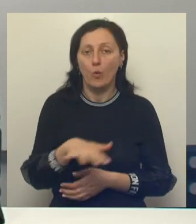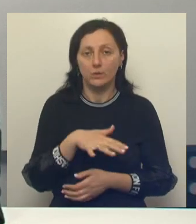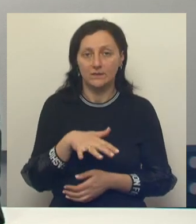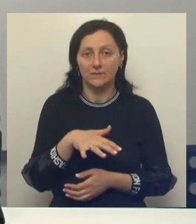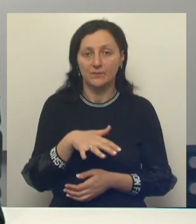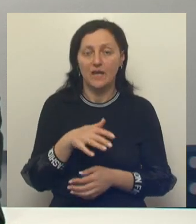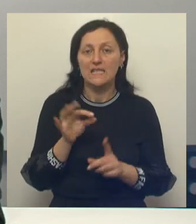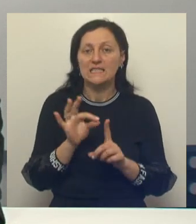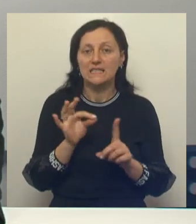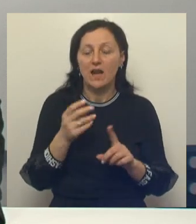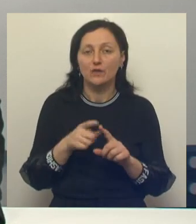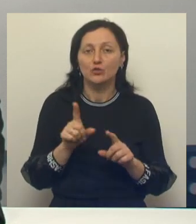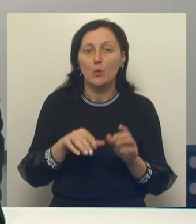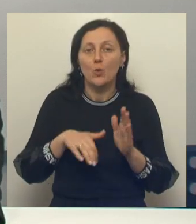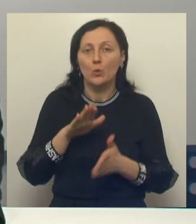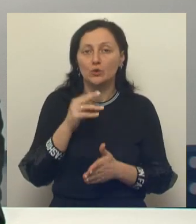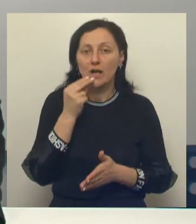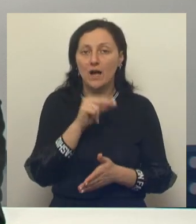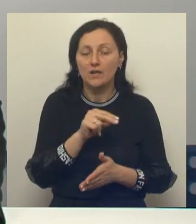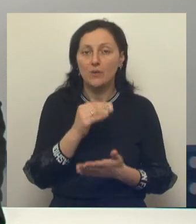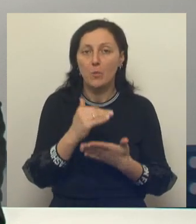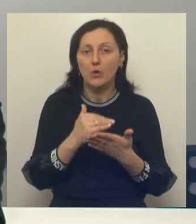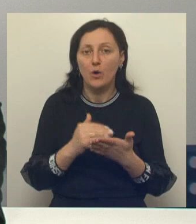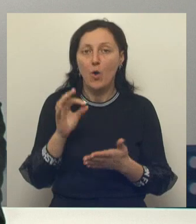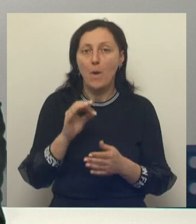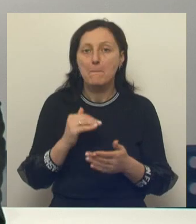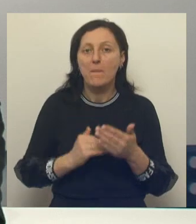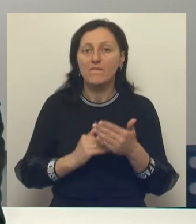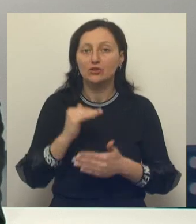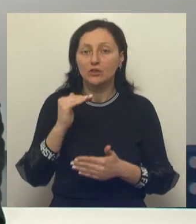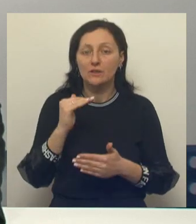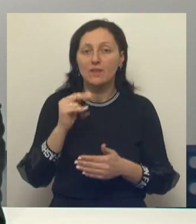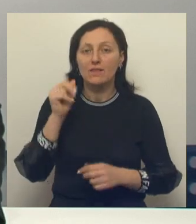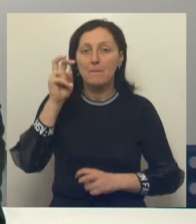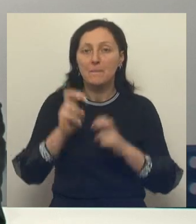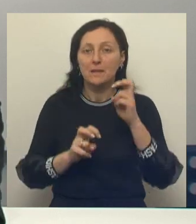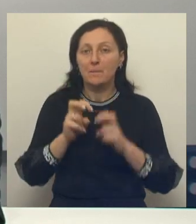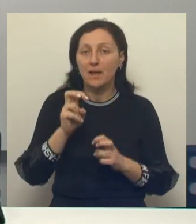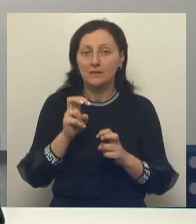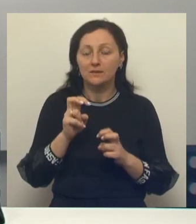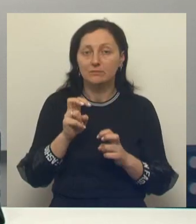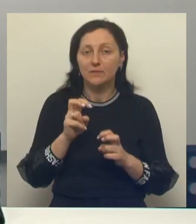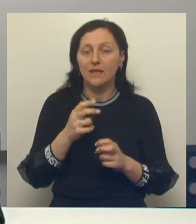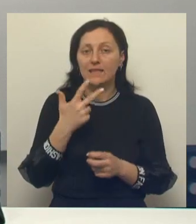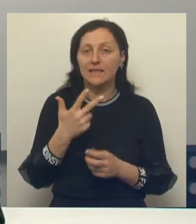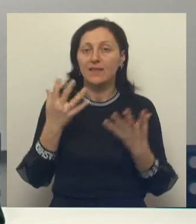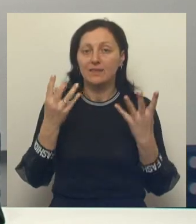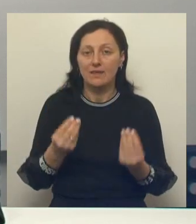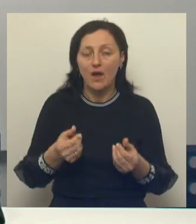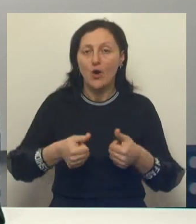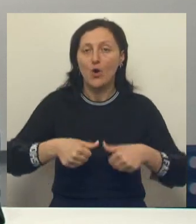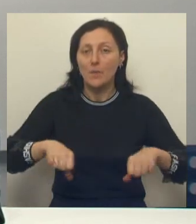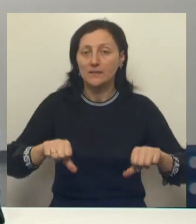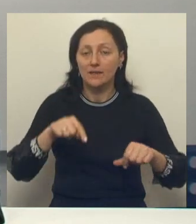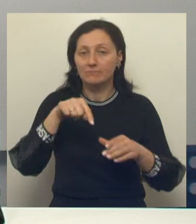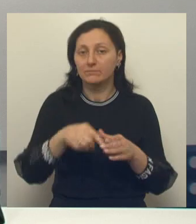Цель – улучшить качество реализации программ по повышению выработки на предприятиях-участниках. Три дня комиссия, в составе